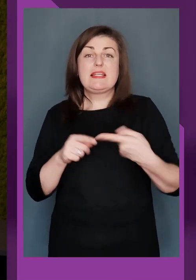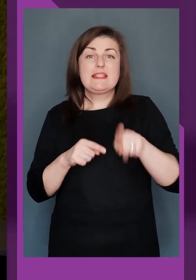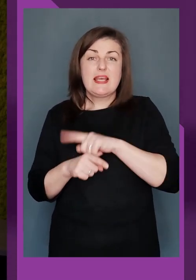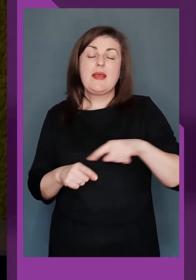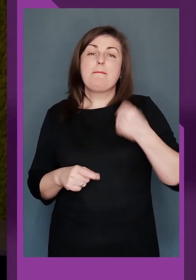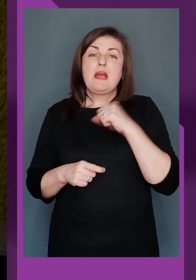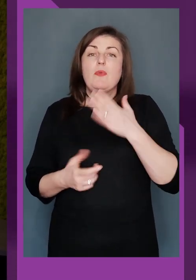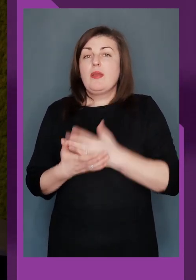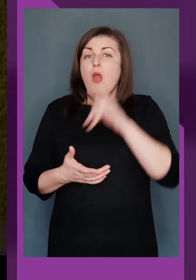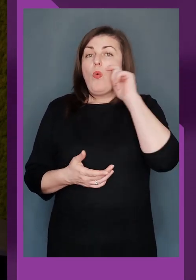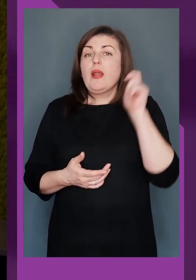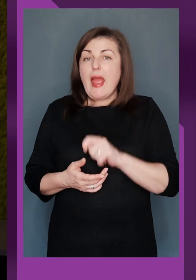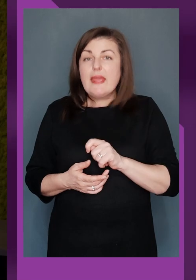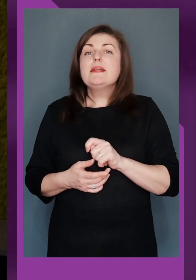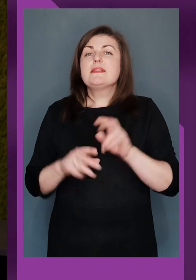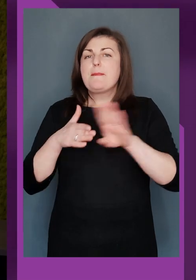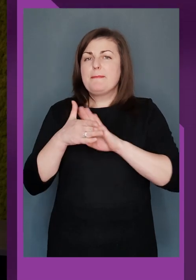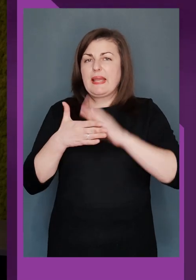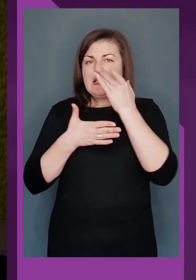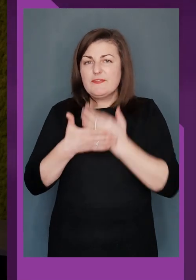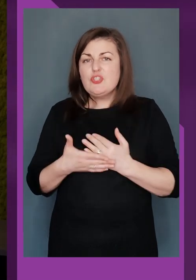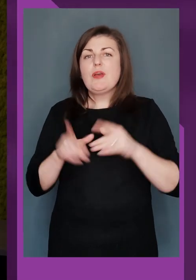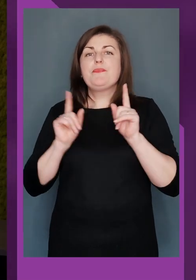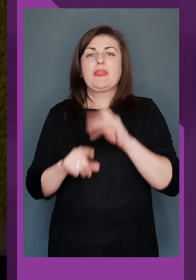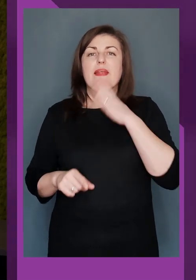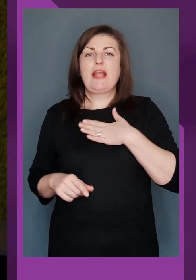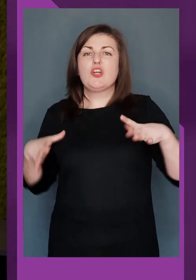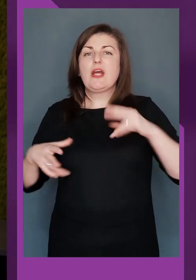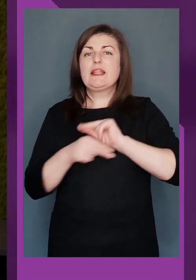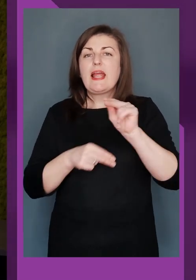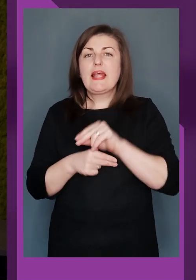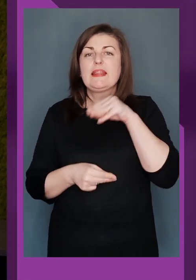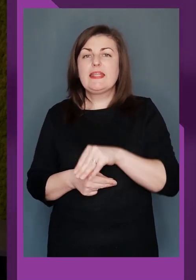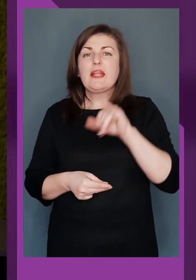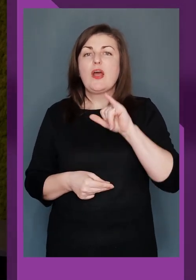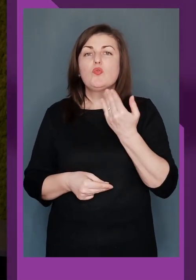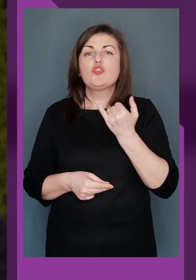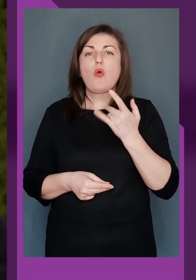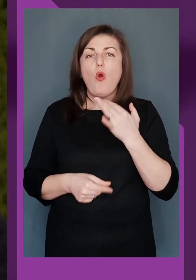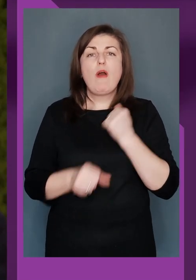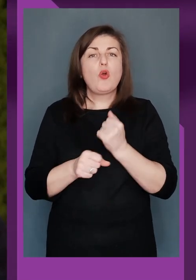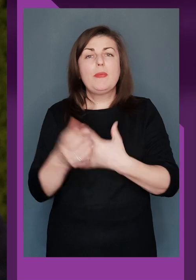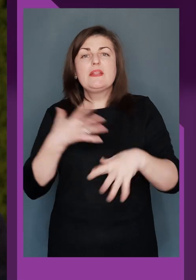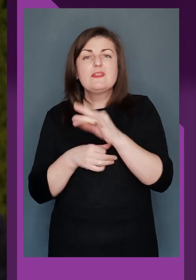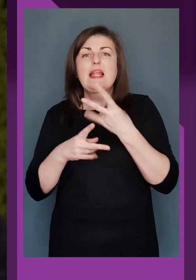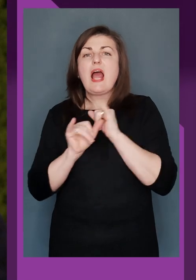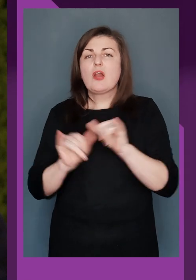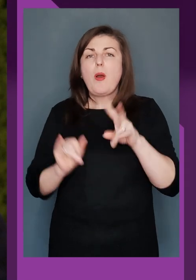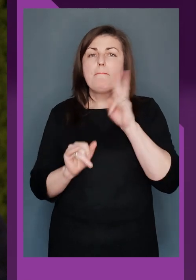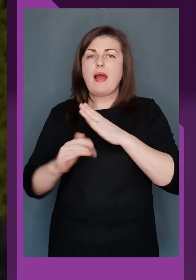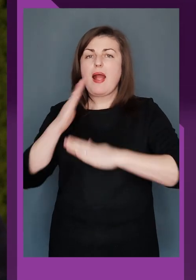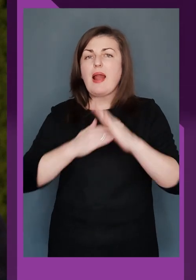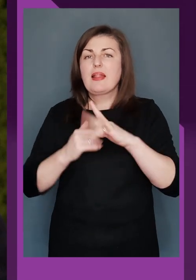серед цих перемог є і українські прізвища, так, тренерка Тетяна Ушакова робить все для